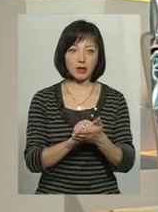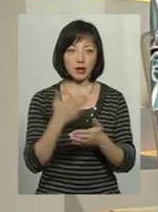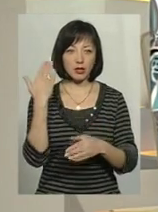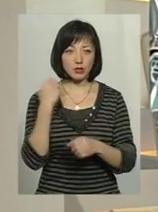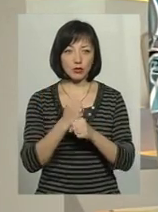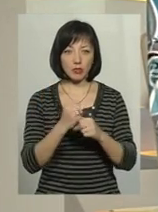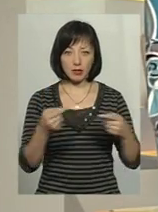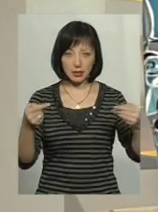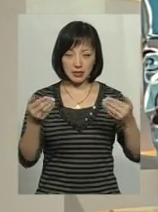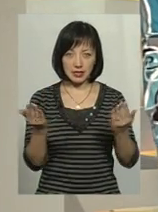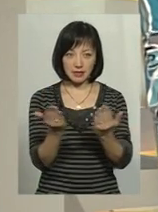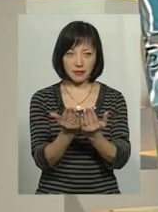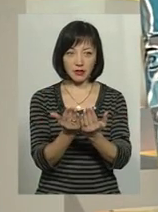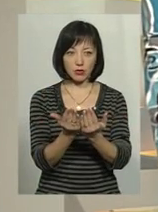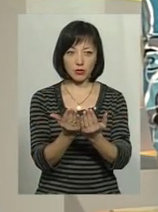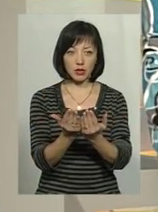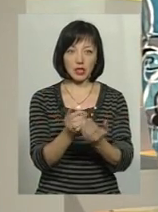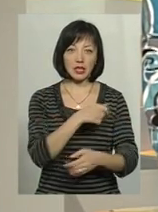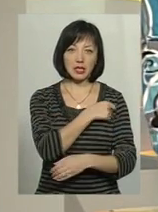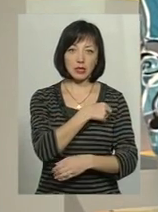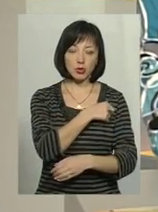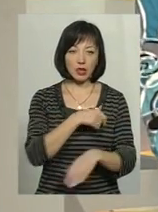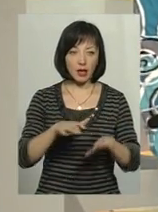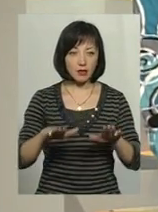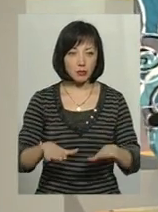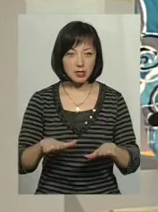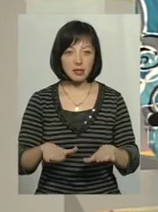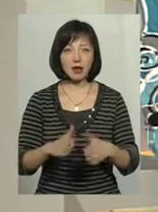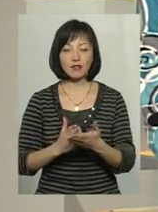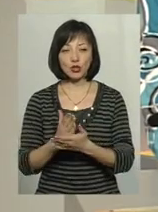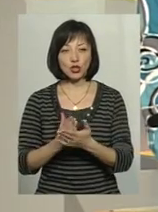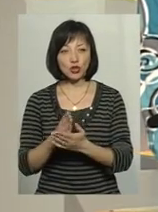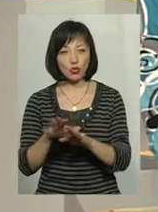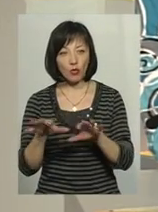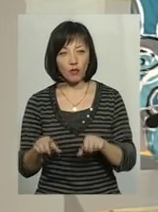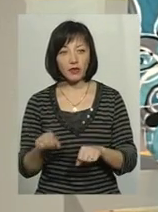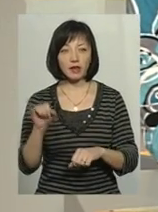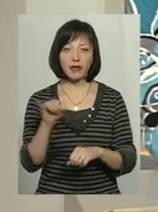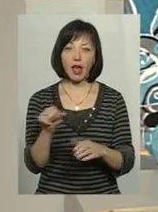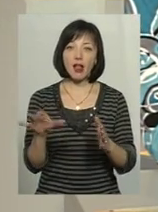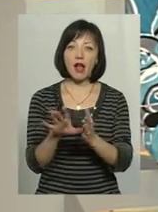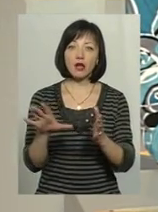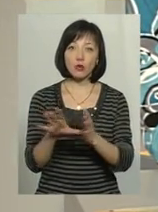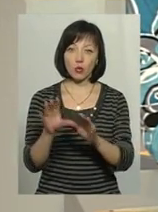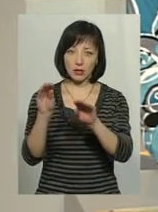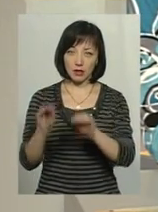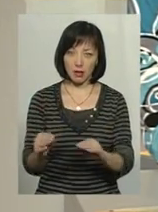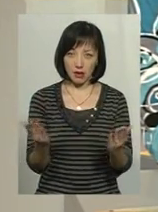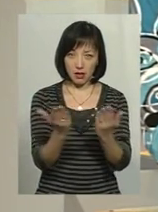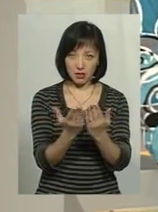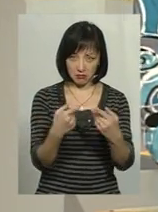аналіз депутатів місцевого рівня, чиновників і електронних деклараціях?